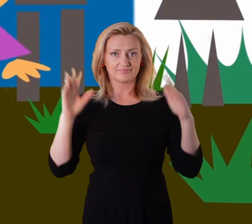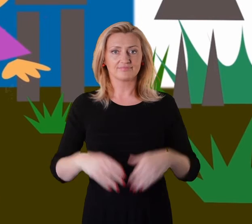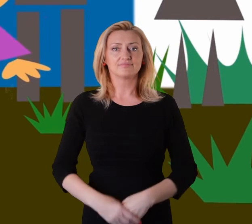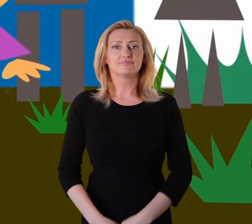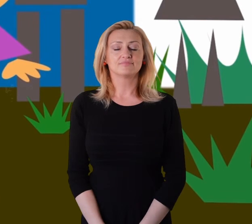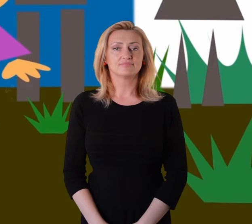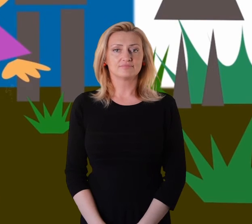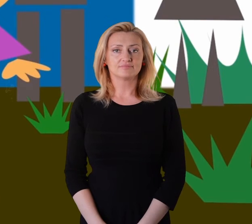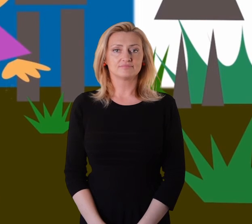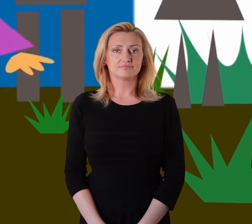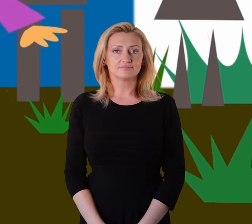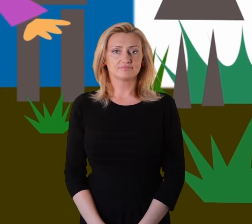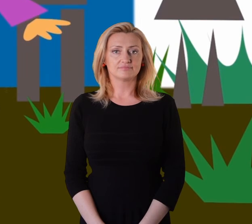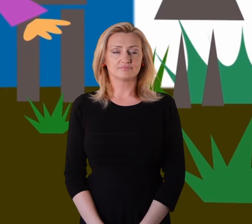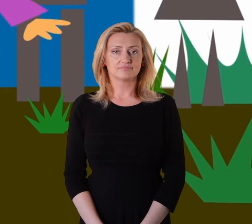Szia,